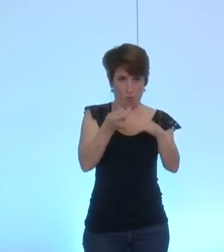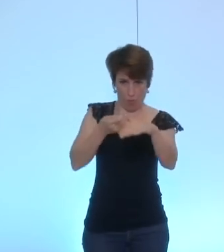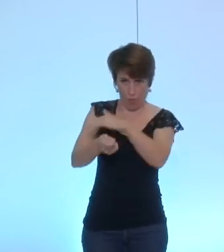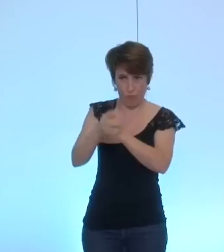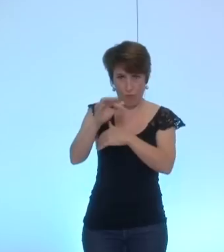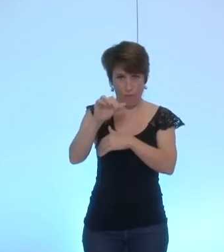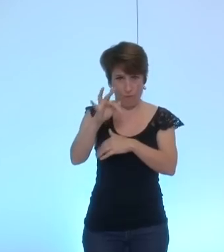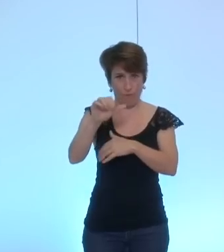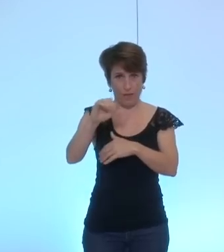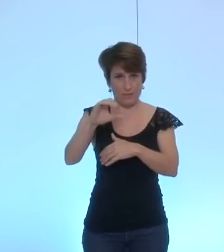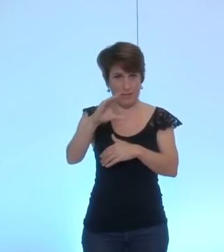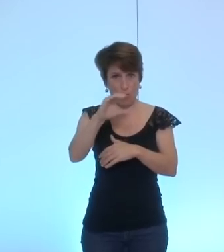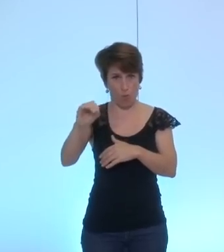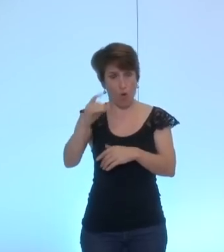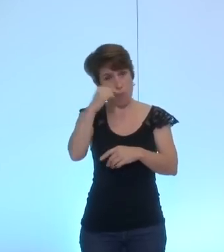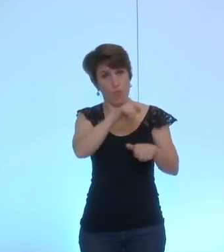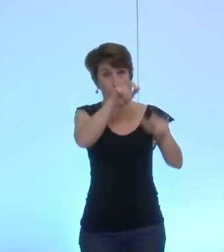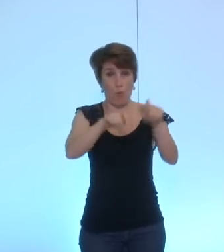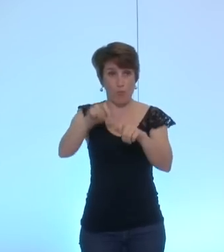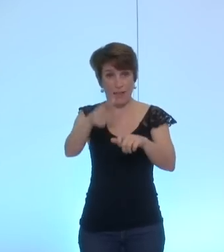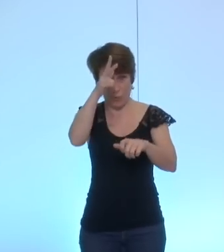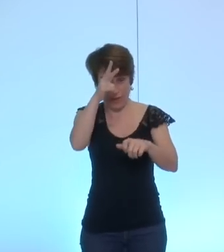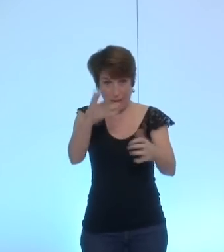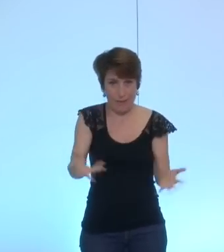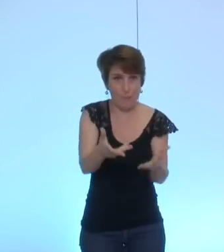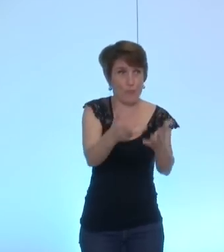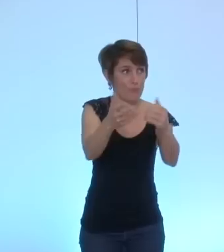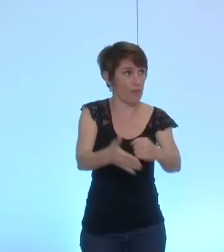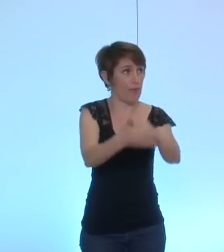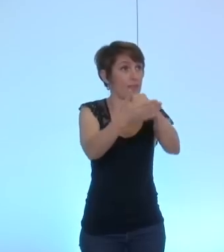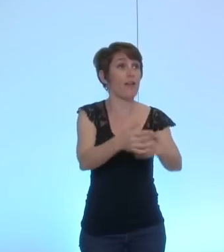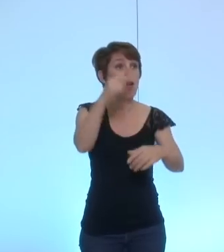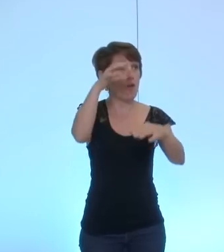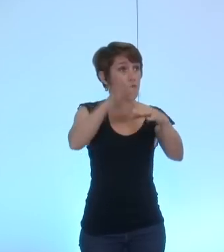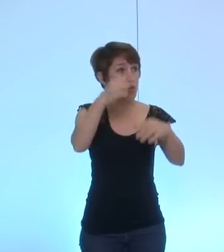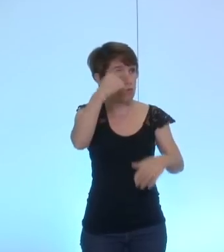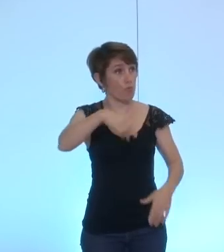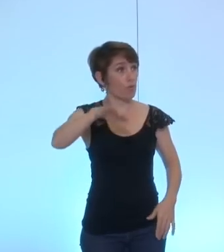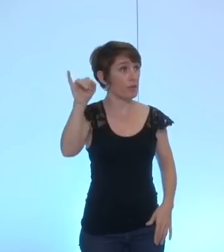venir en aide à la population irakienne qui est pour oui